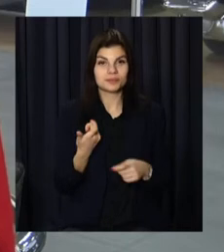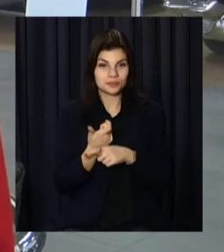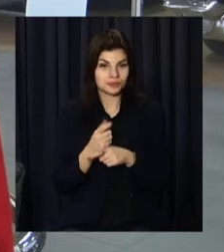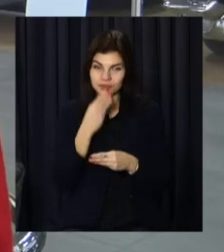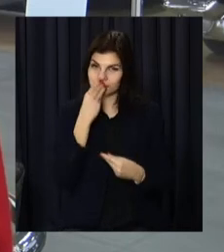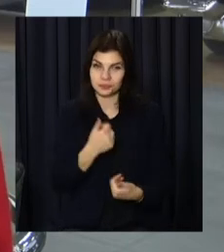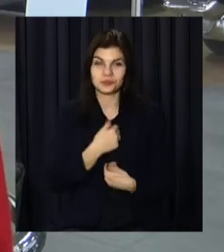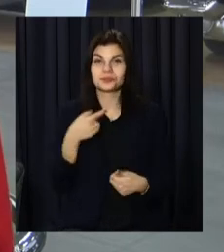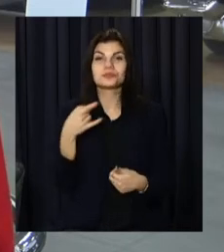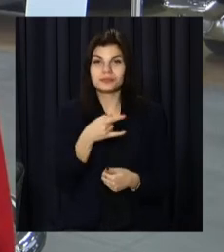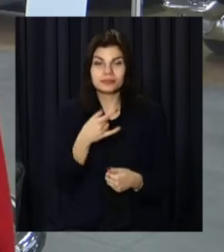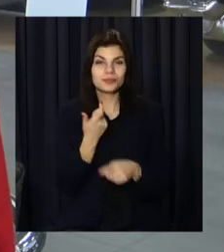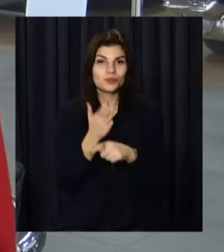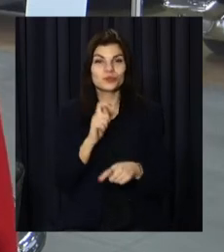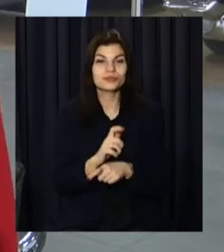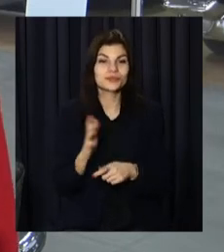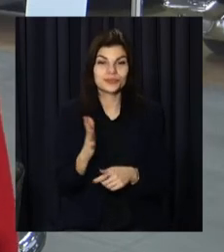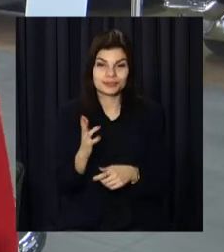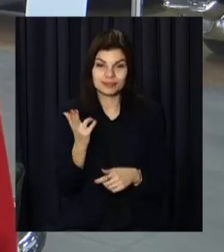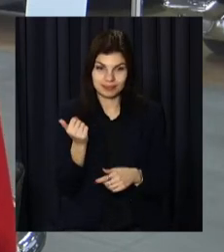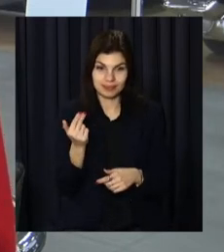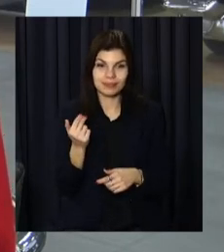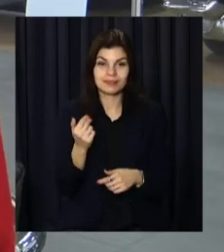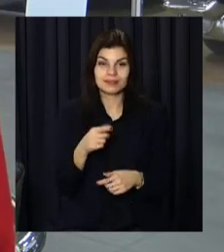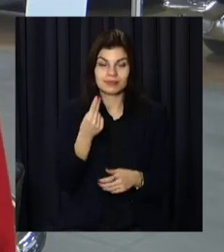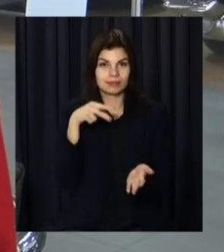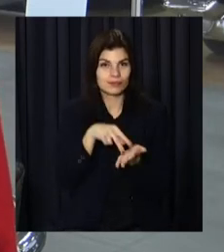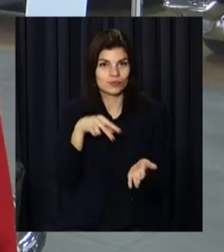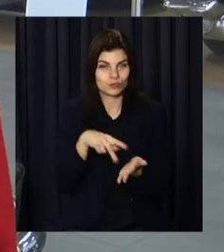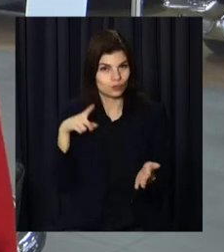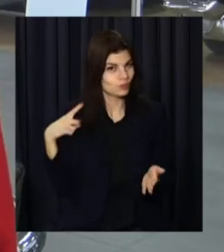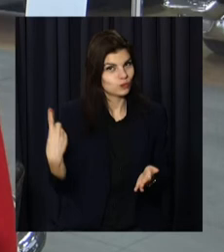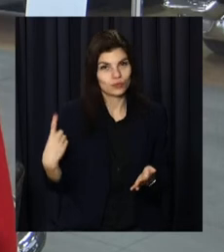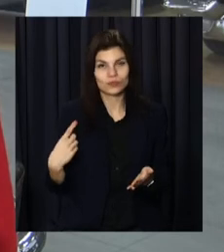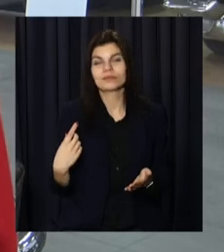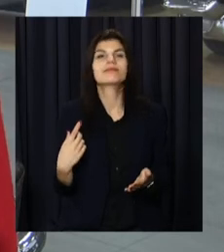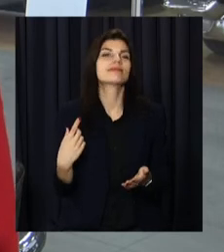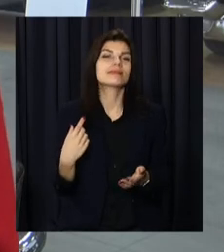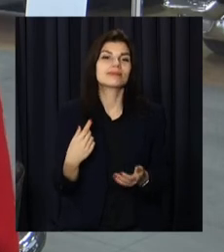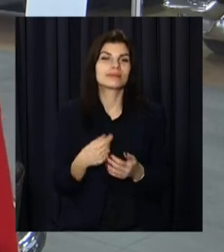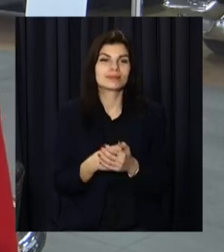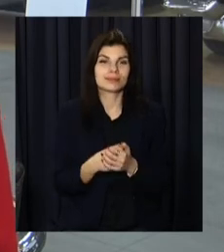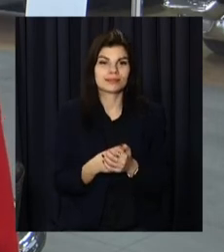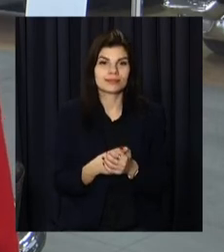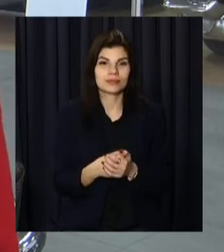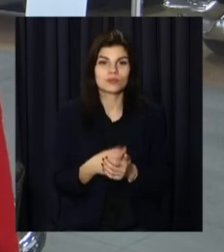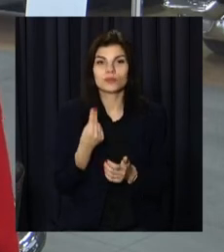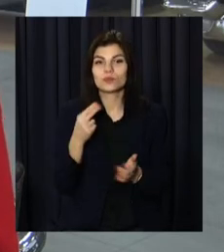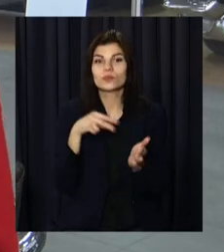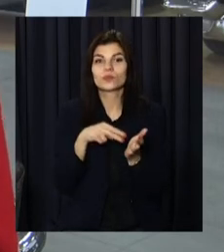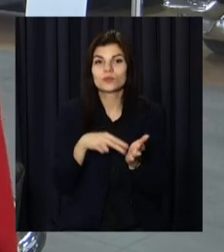собі автомобіль, ну і в більшій степень, звісно, впечатляє ціна автомобіля, що сьогодні по стоїм